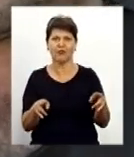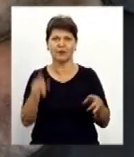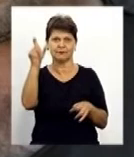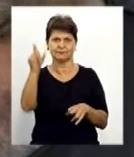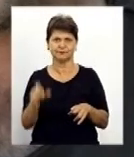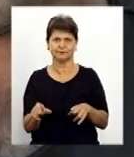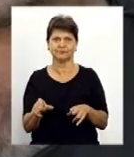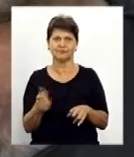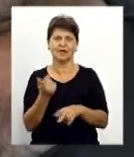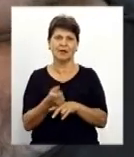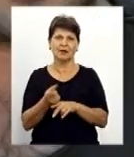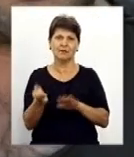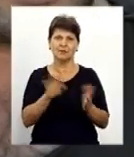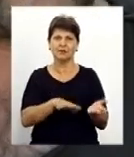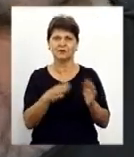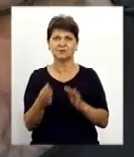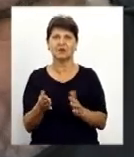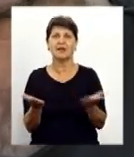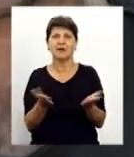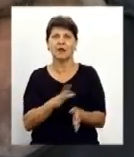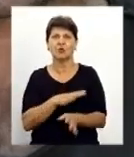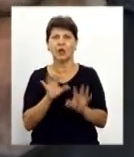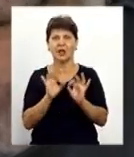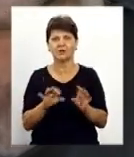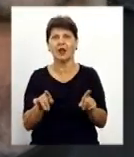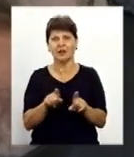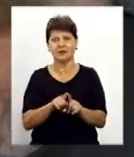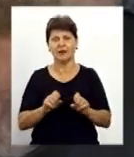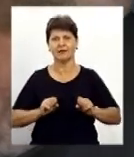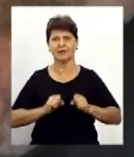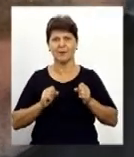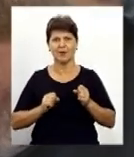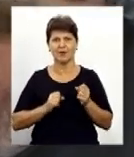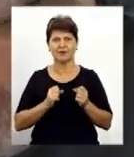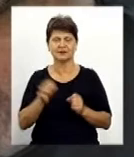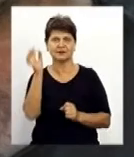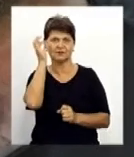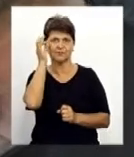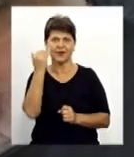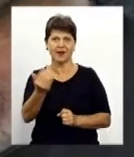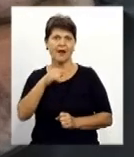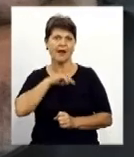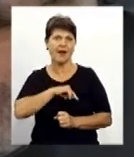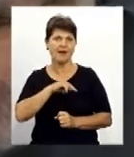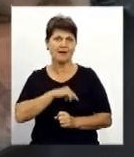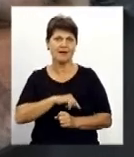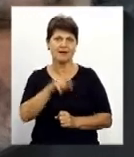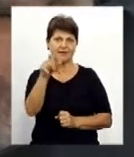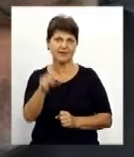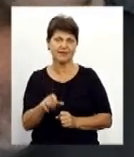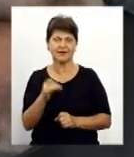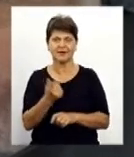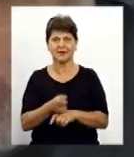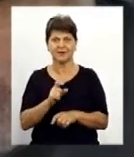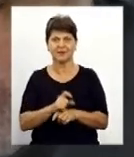більш-менш, яка була інформація про них. Ми намагалися якось так передати їхні характери і